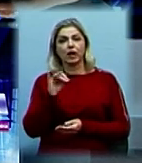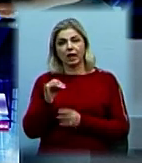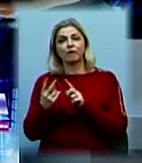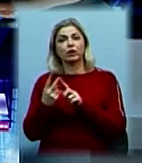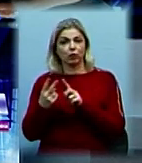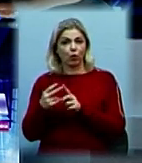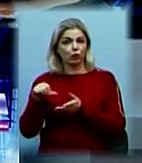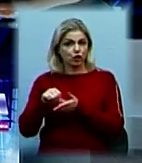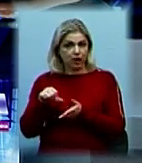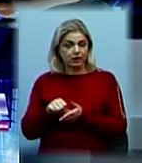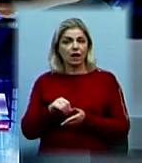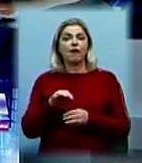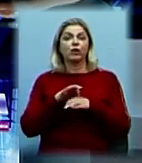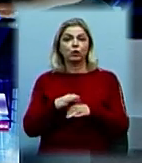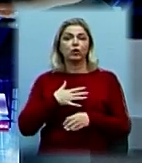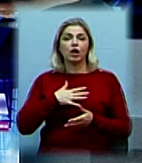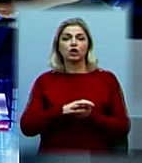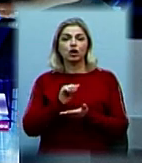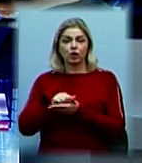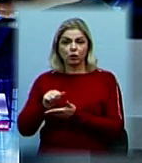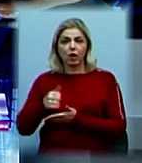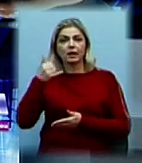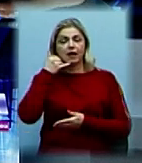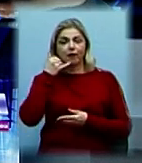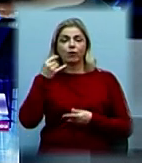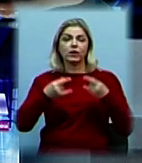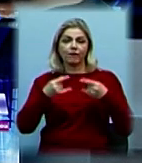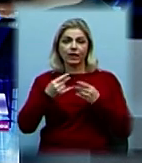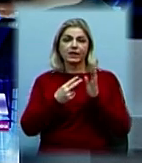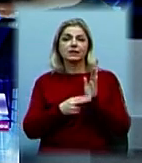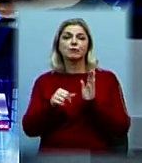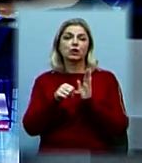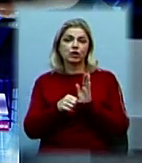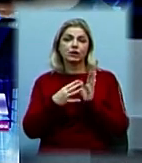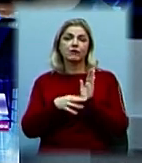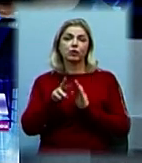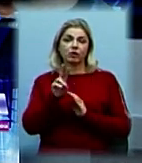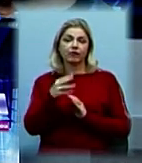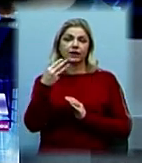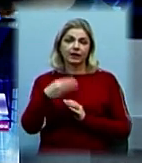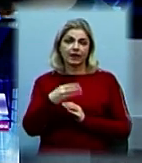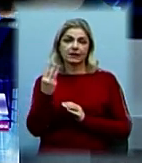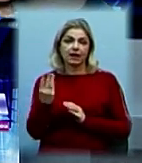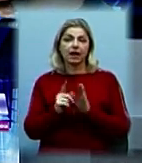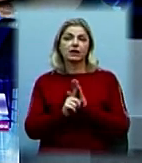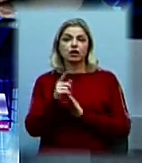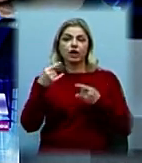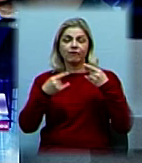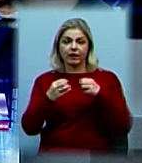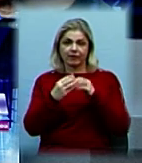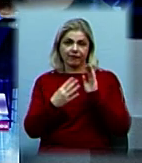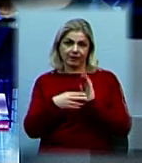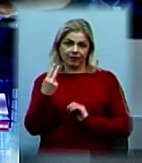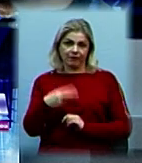розслідувань». Ведучий Федір Бондар, телефон прямого ефіру 76 92 33, початок ефіру о